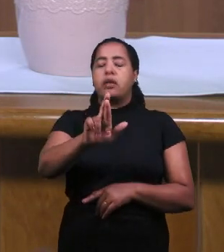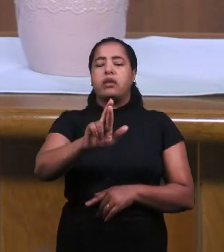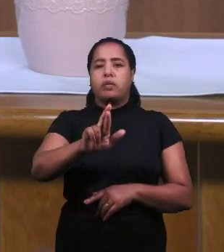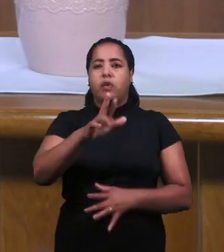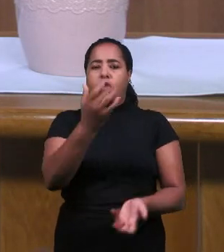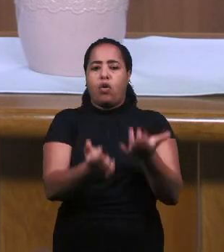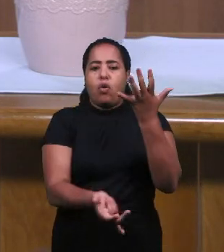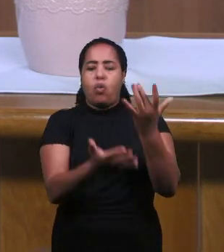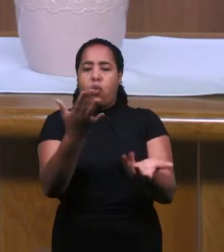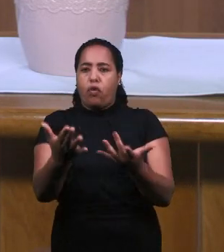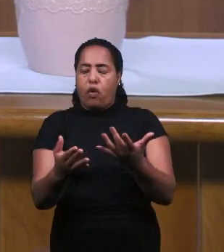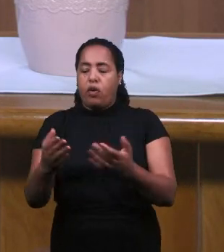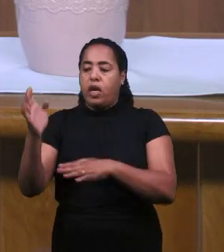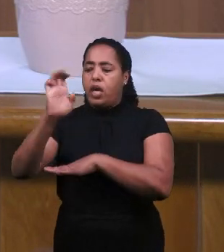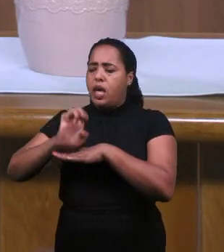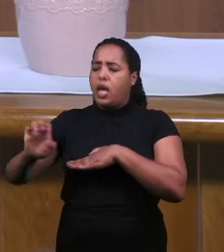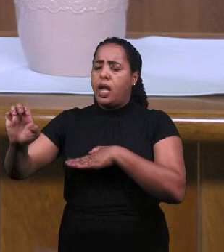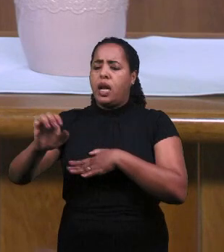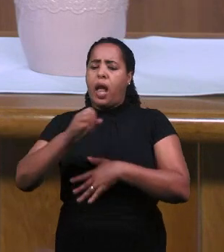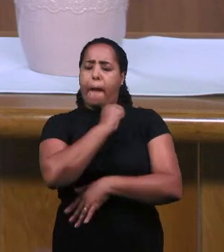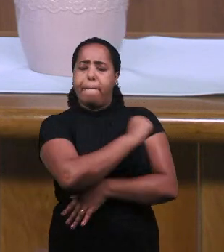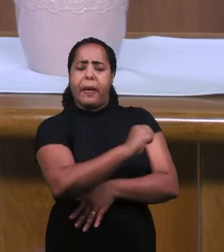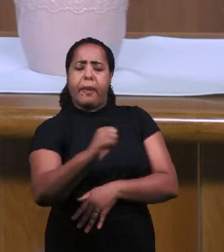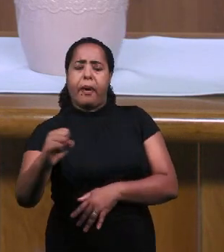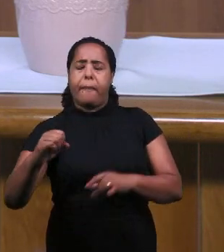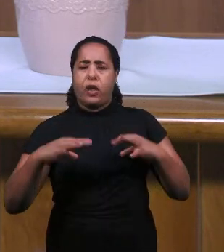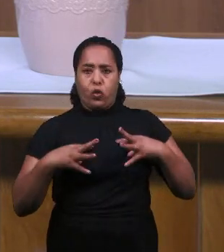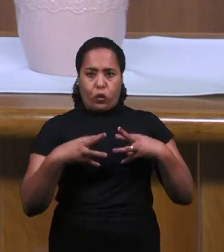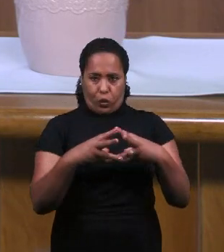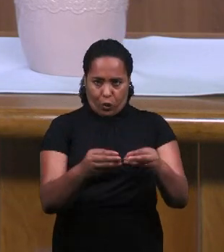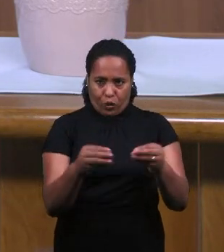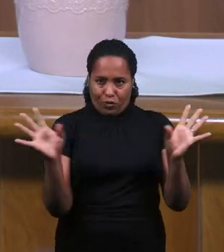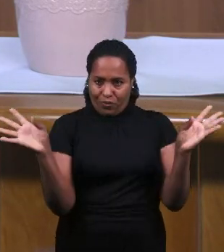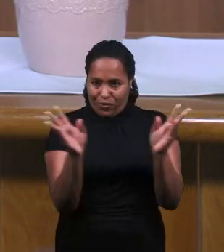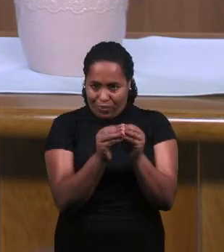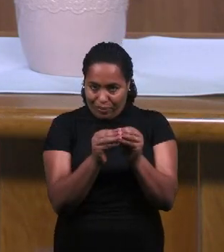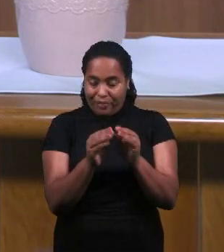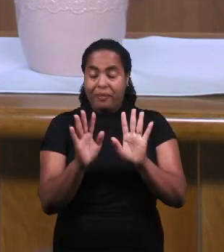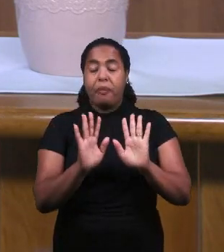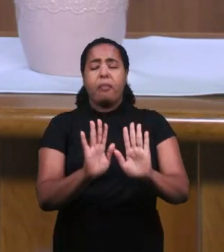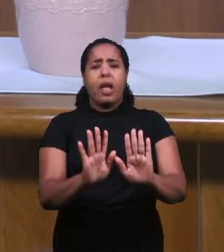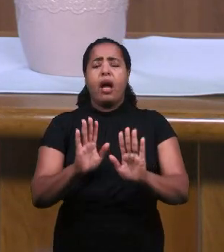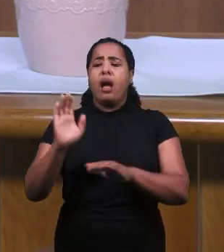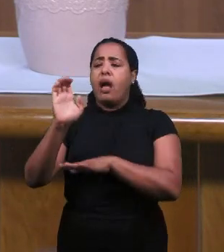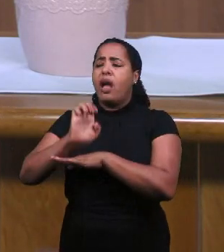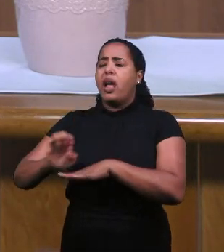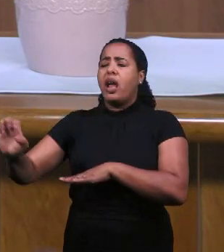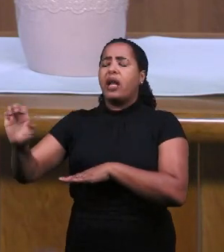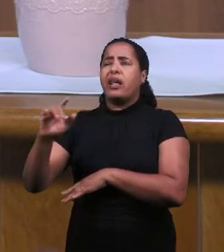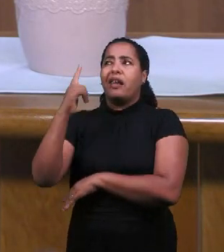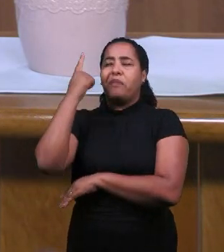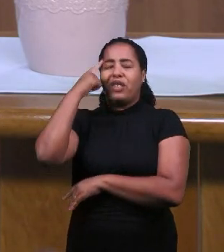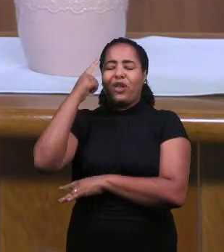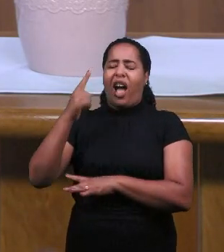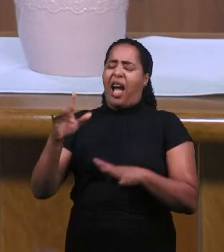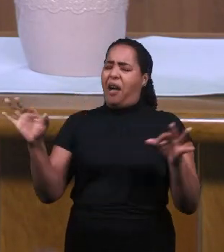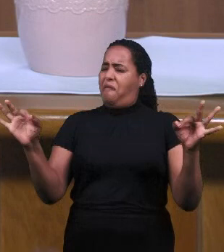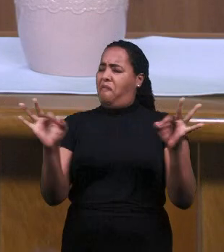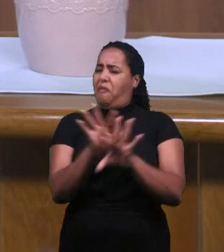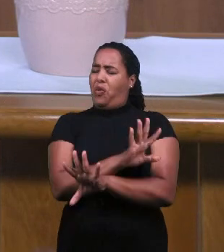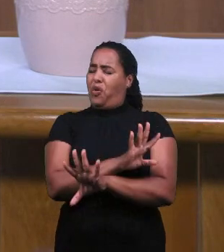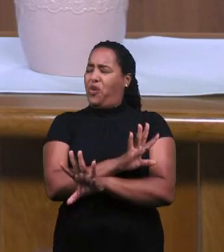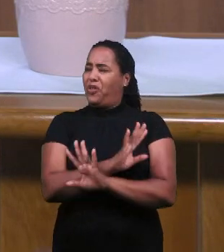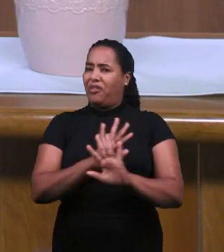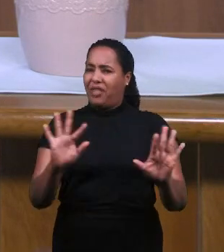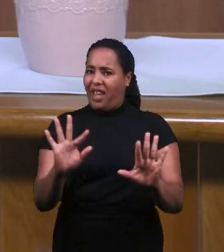И Бог истинно Ответил Огнем с неба И